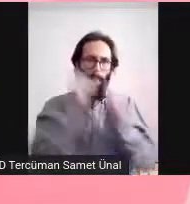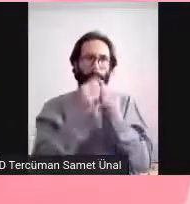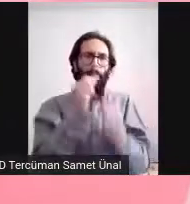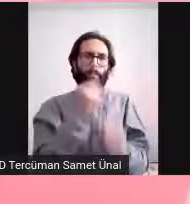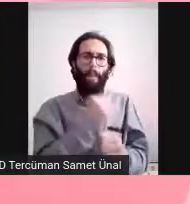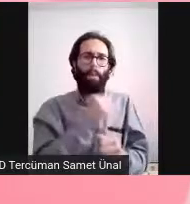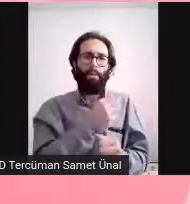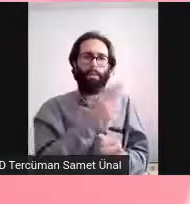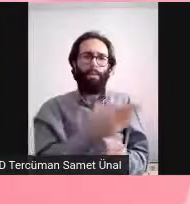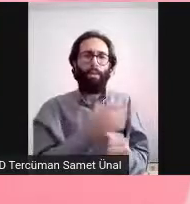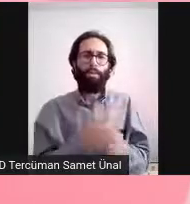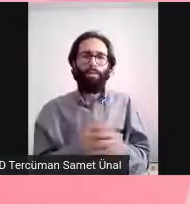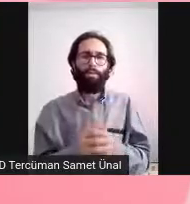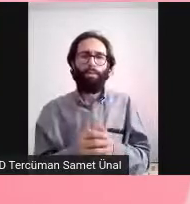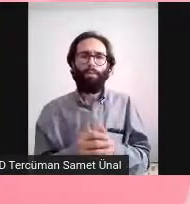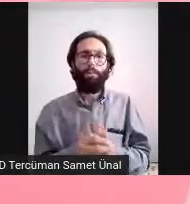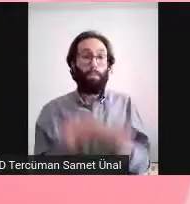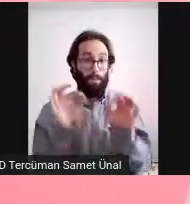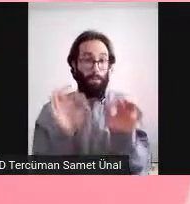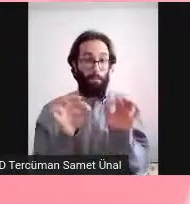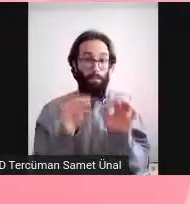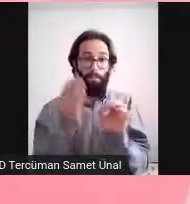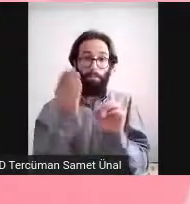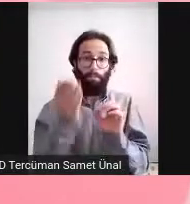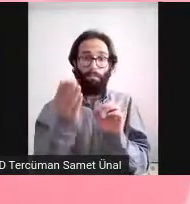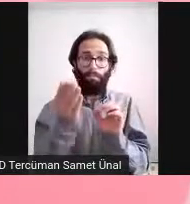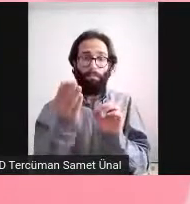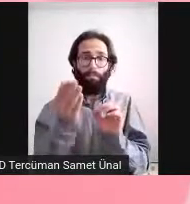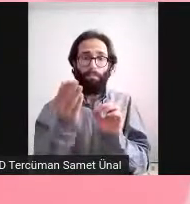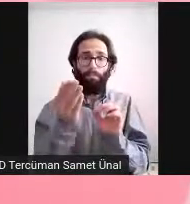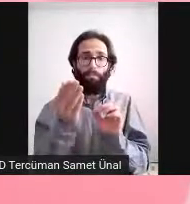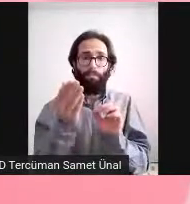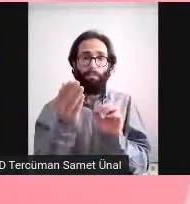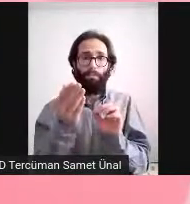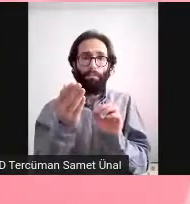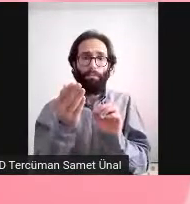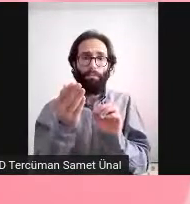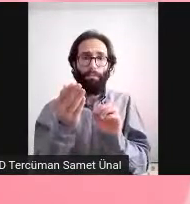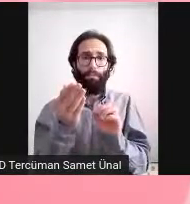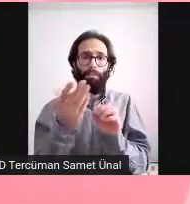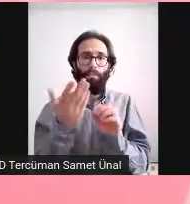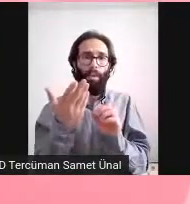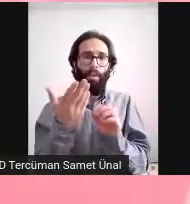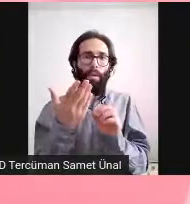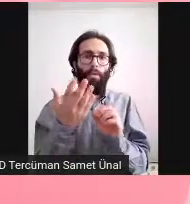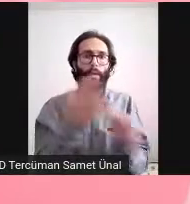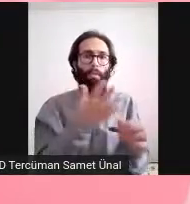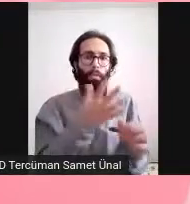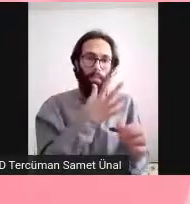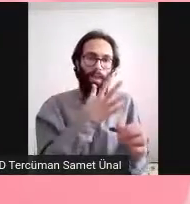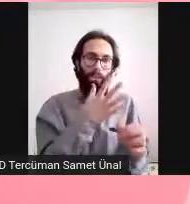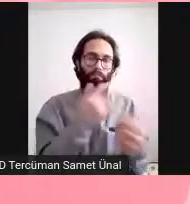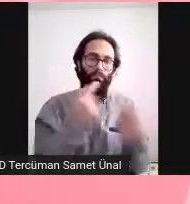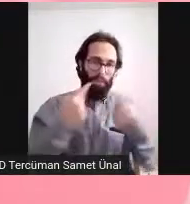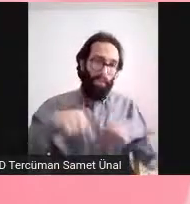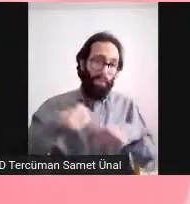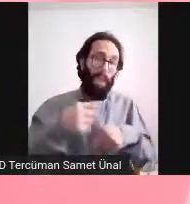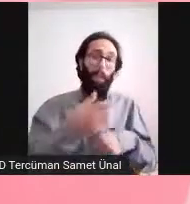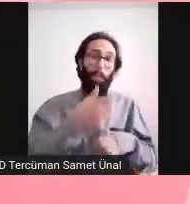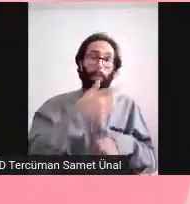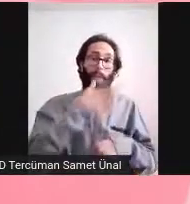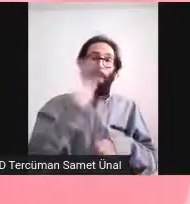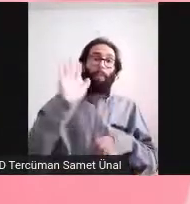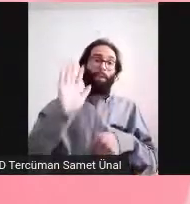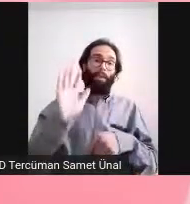şimdi ben bildiklerimiz ve bilmediklerimiz diye tekrar özet özet geçmek